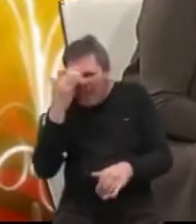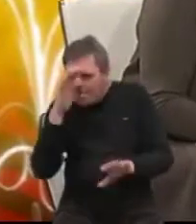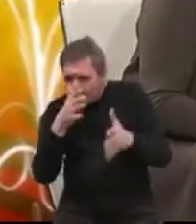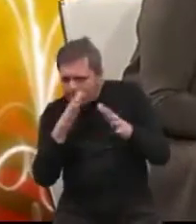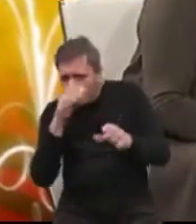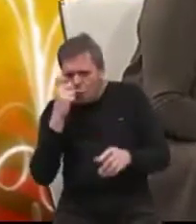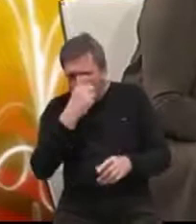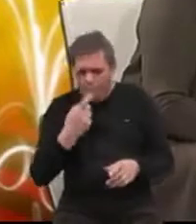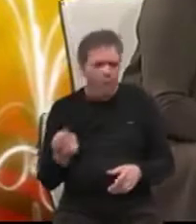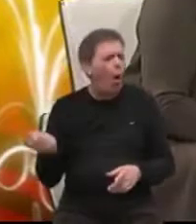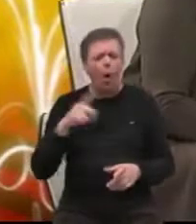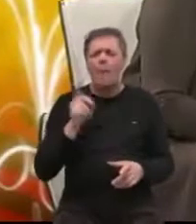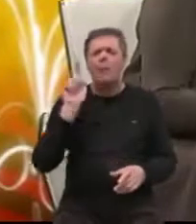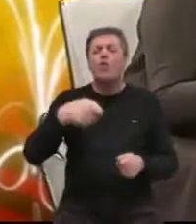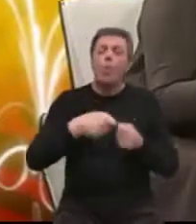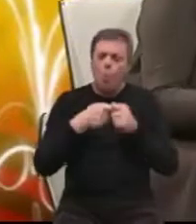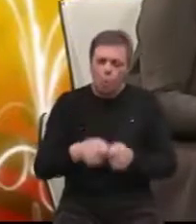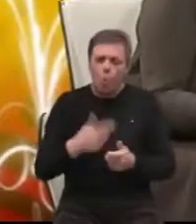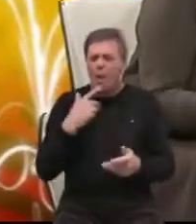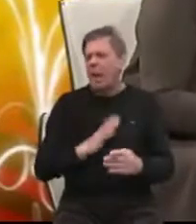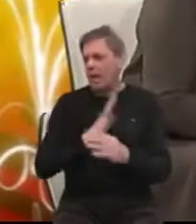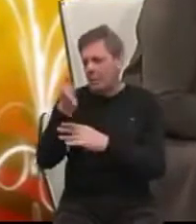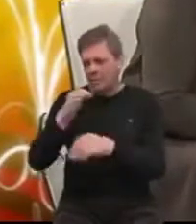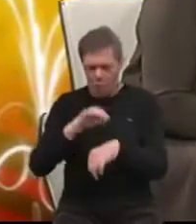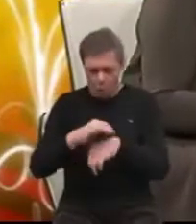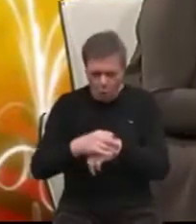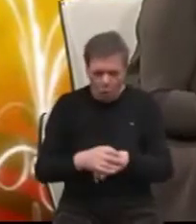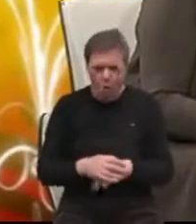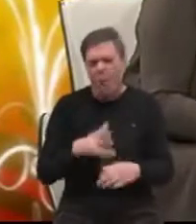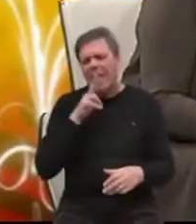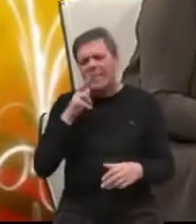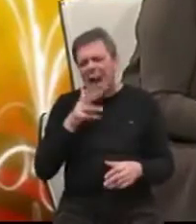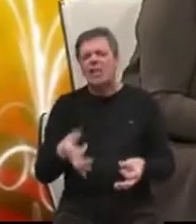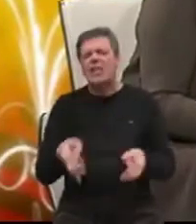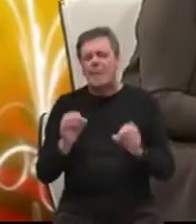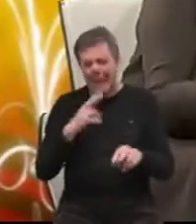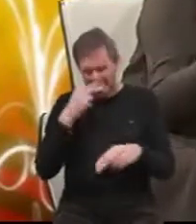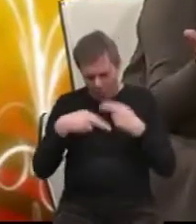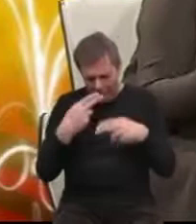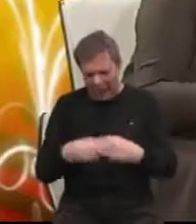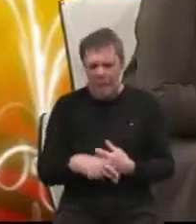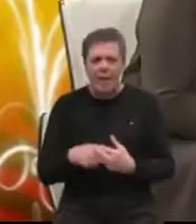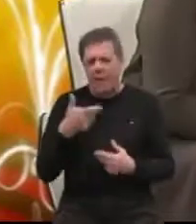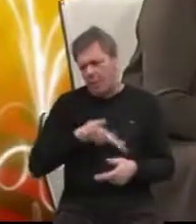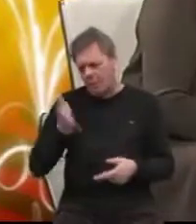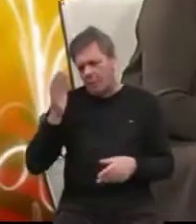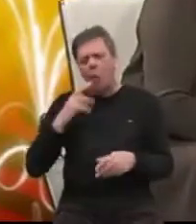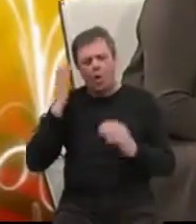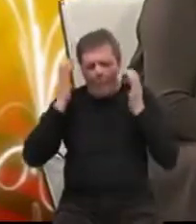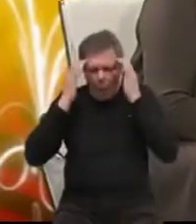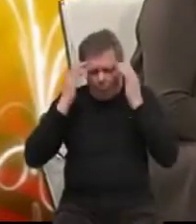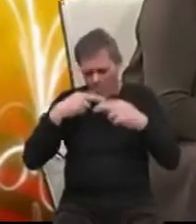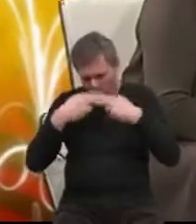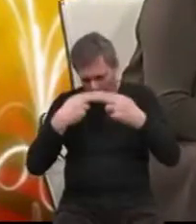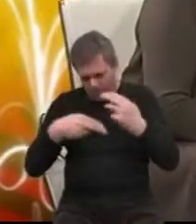bolesti ili doći kod nas u udrugu ili odmah otići lječniku opće prakse, tražiti specijalistički pregled i otići kod neurologa